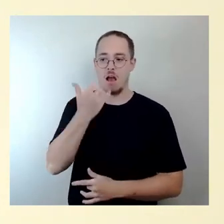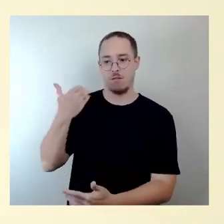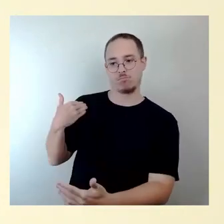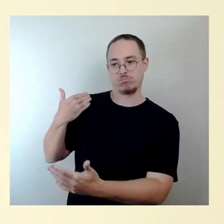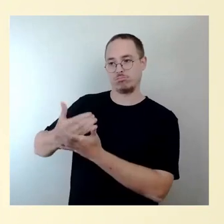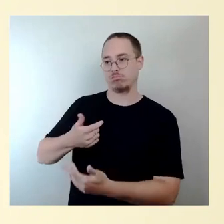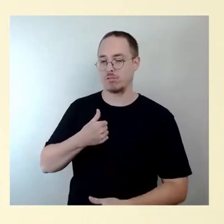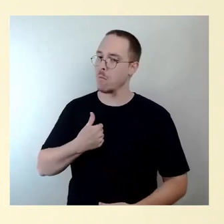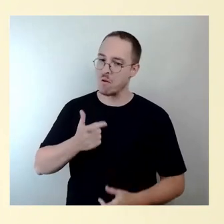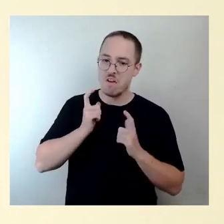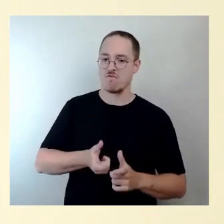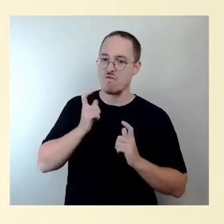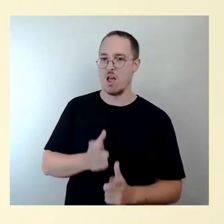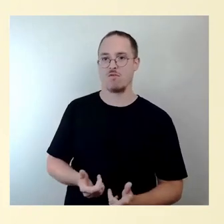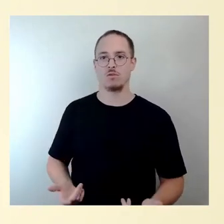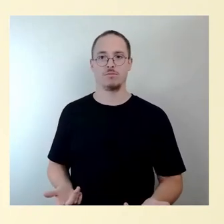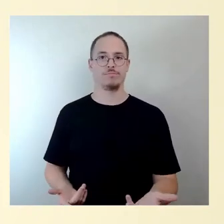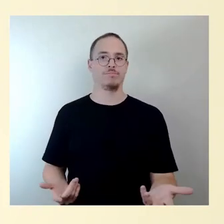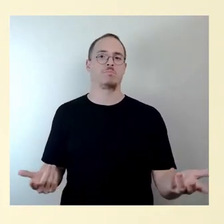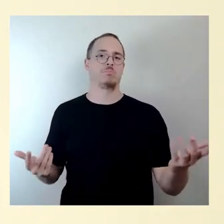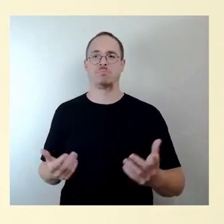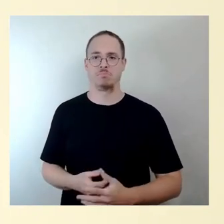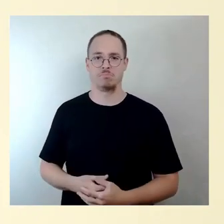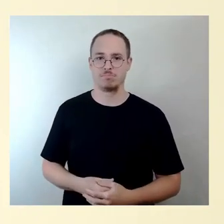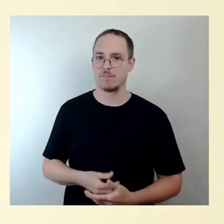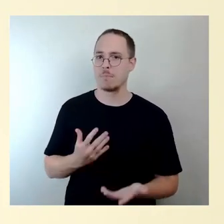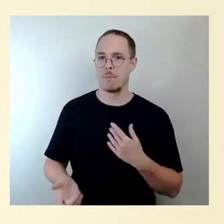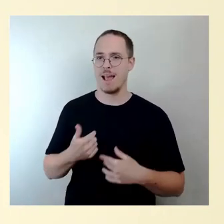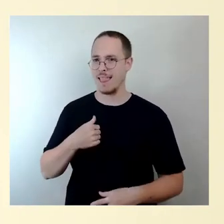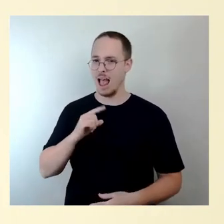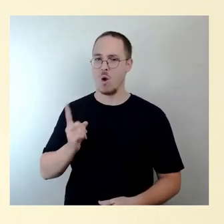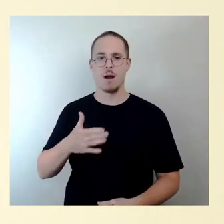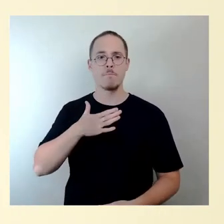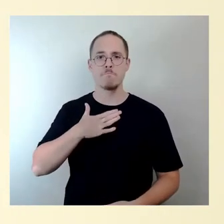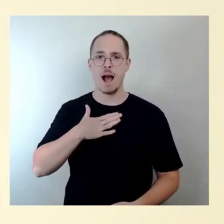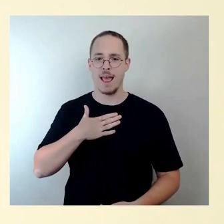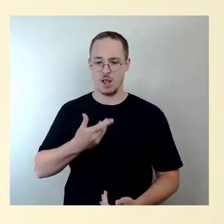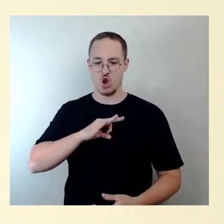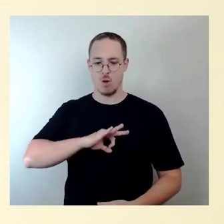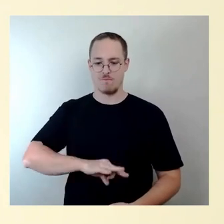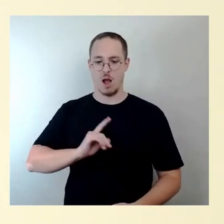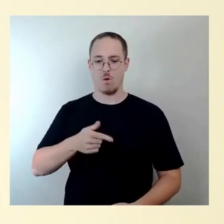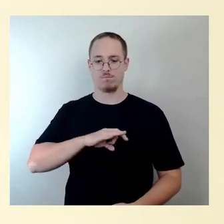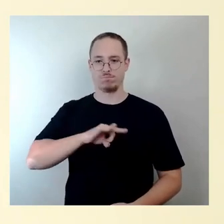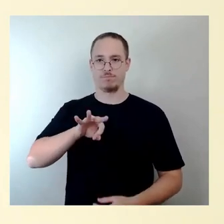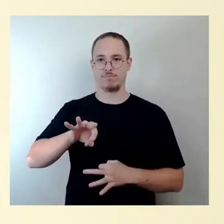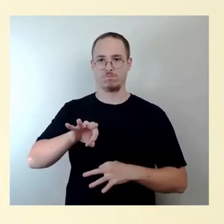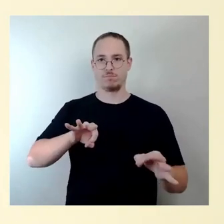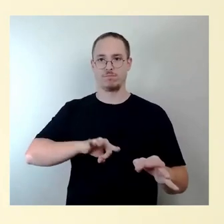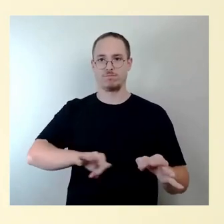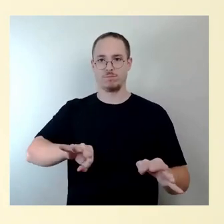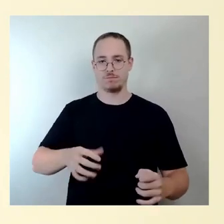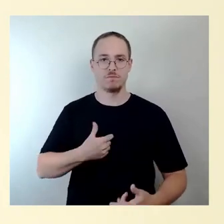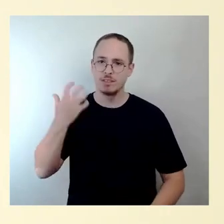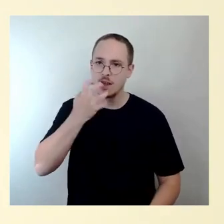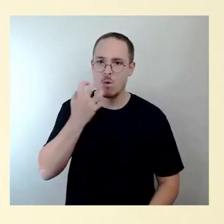Wasserskianlage. Mal Spaß beiseite, mir platzt dann aber auch sozusagen der ein oder andere Knopf am Hemd, wenn ich hier so einen Unfug höre, will ich jetzt mal so deutlich